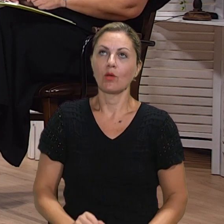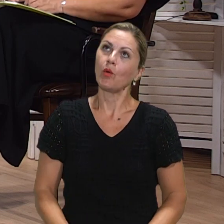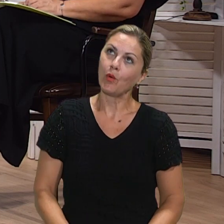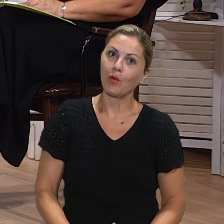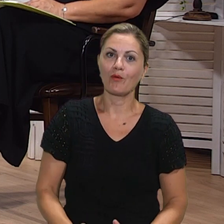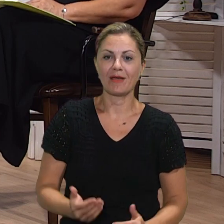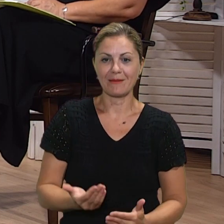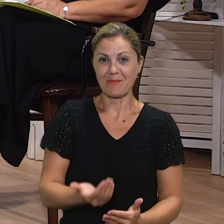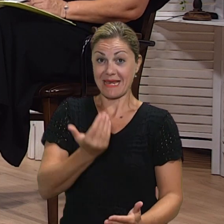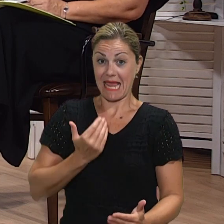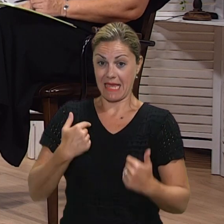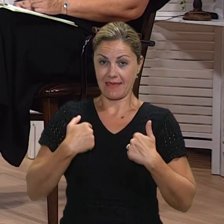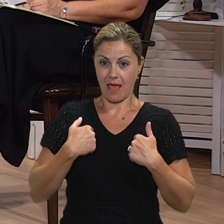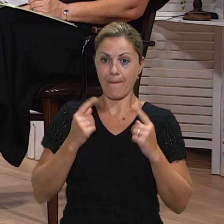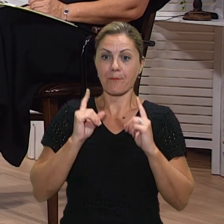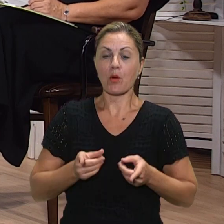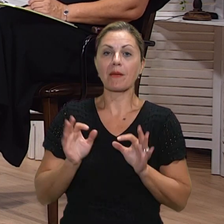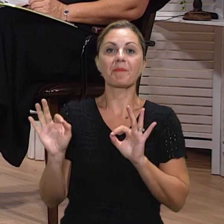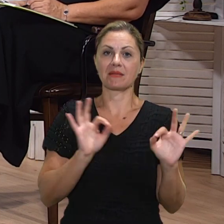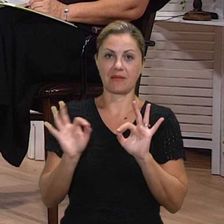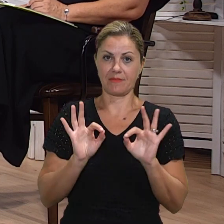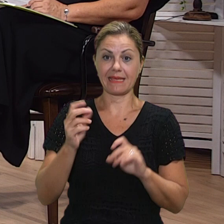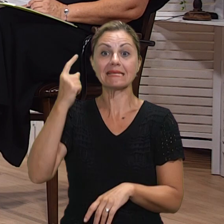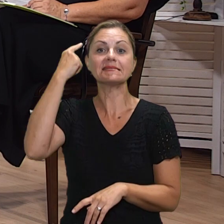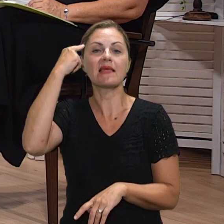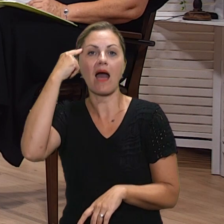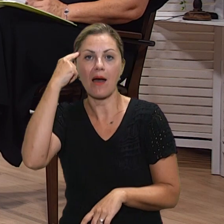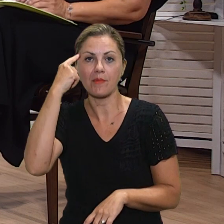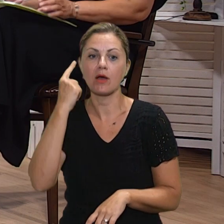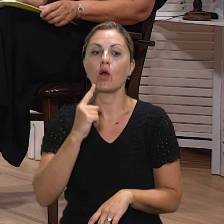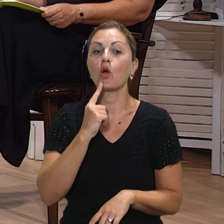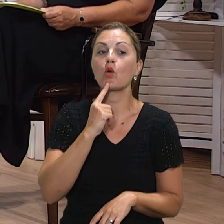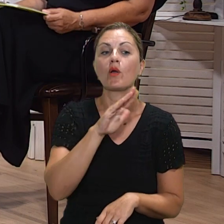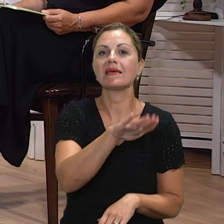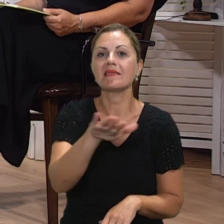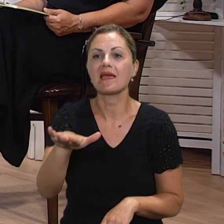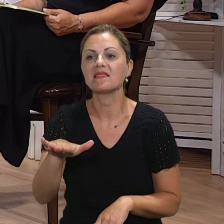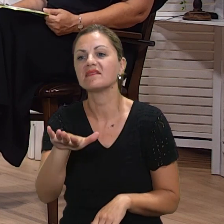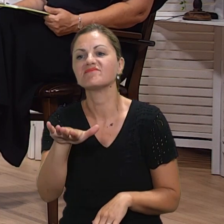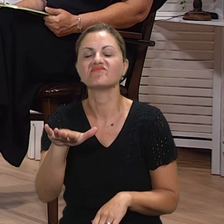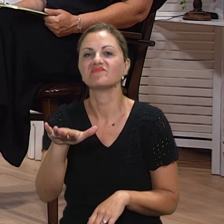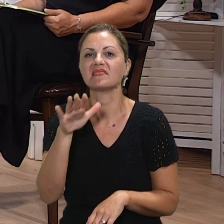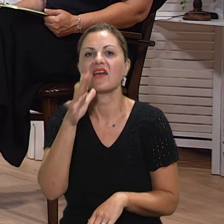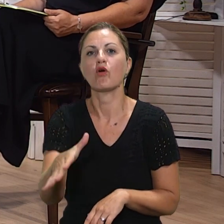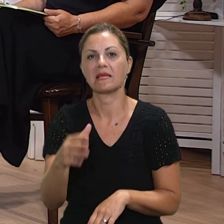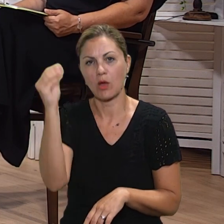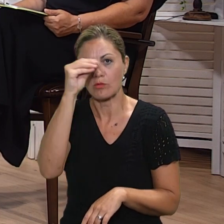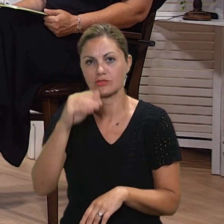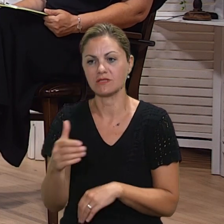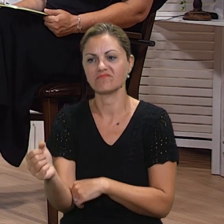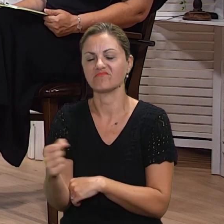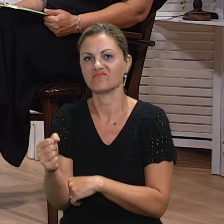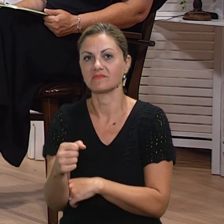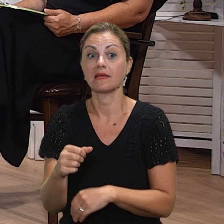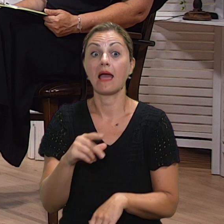pripreme. Uvijek se mora imati jedan zadatak više za one učenike koji, rekli smo kao